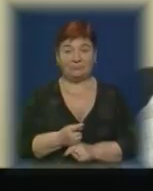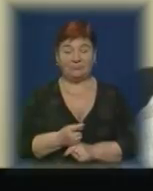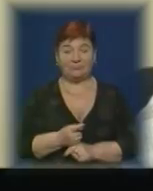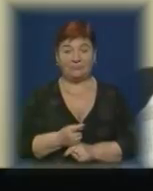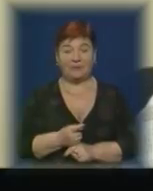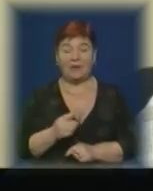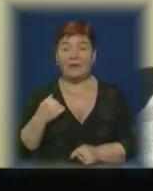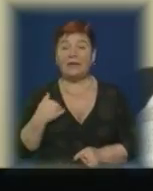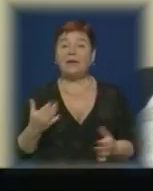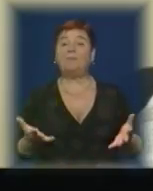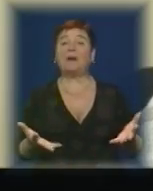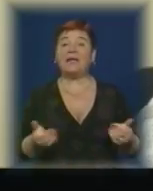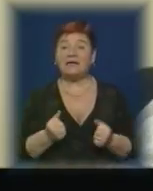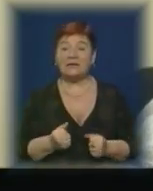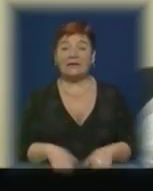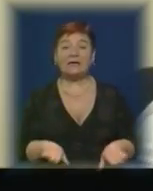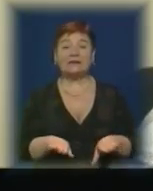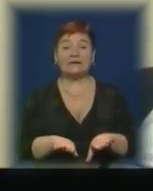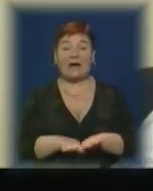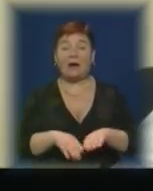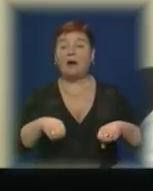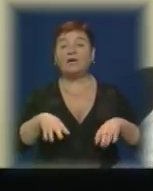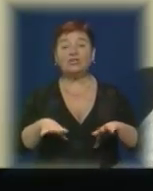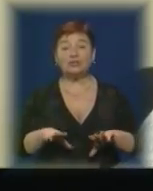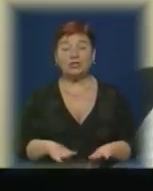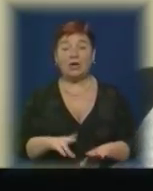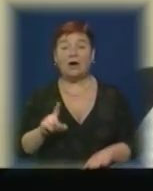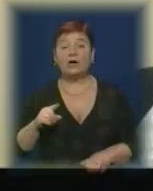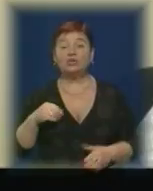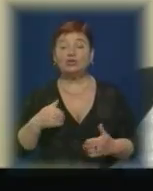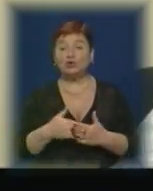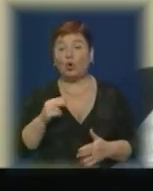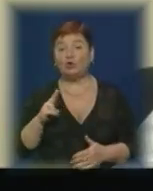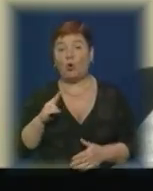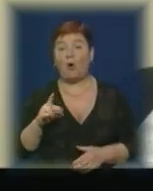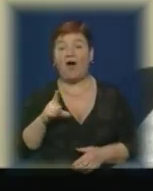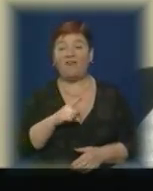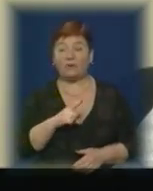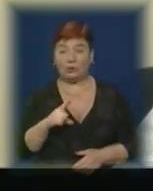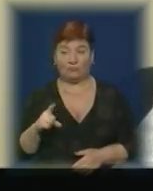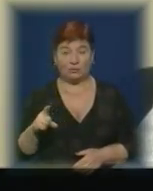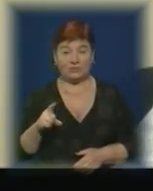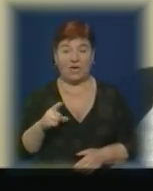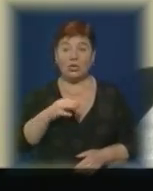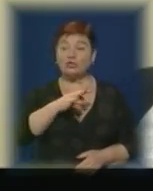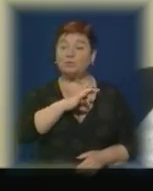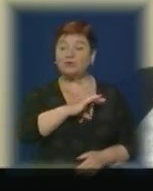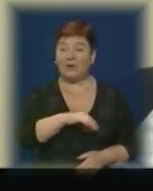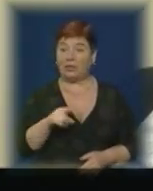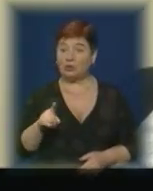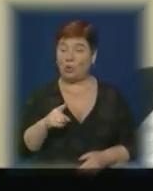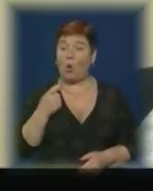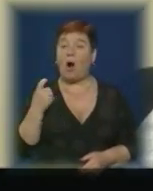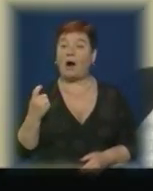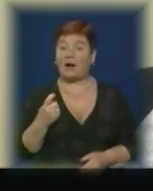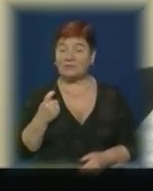І прийняти рішення щодо ефективності споживання цього газу, чи